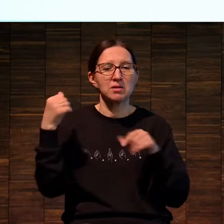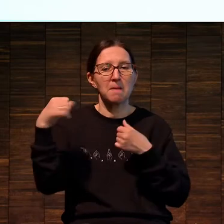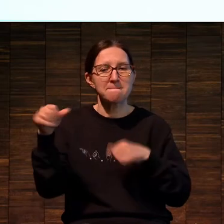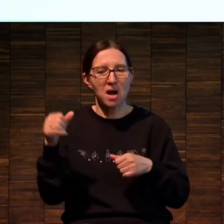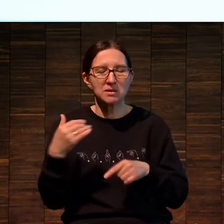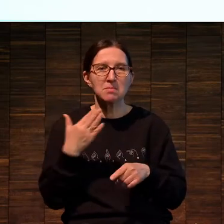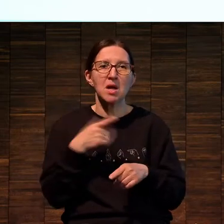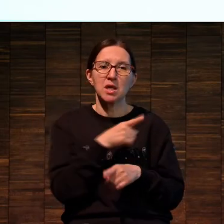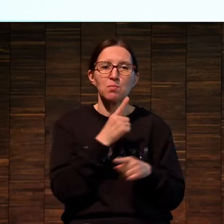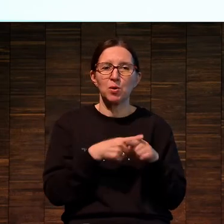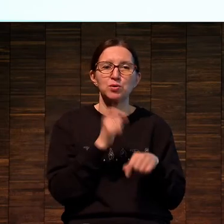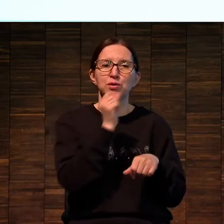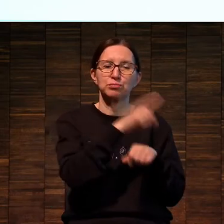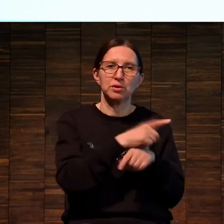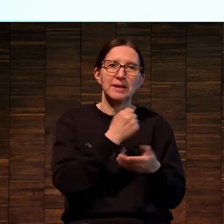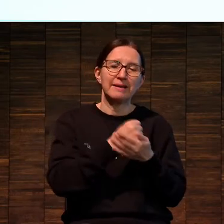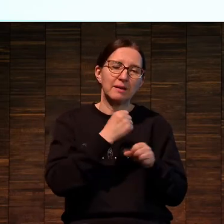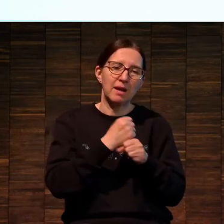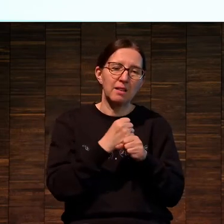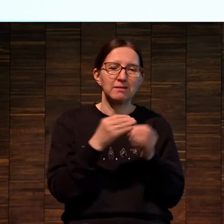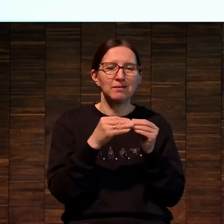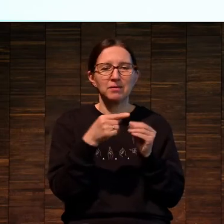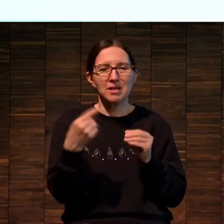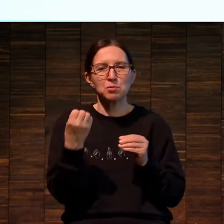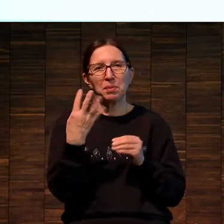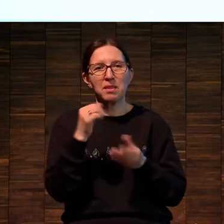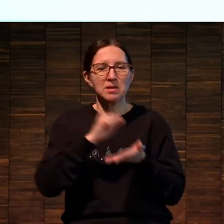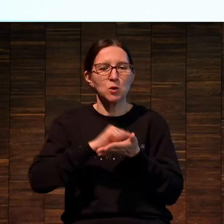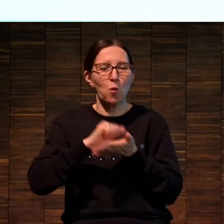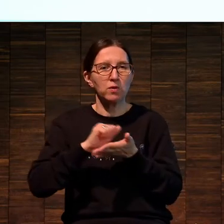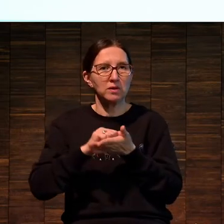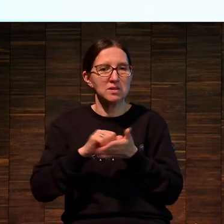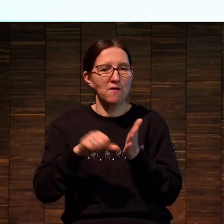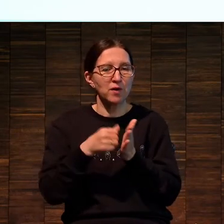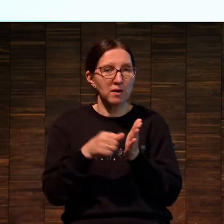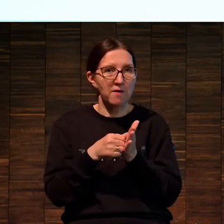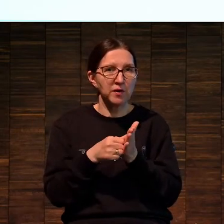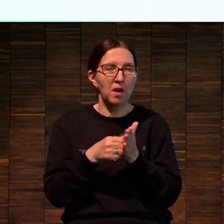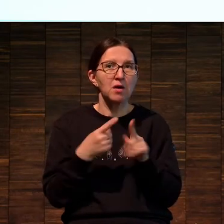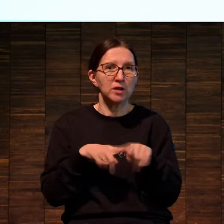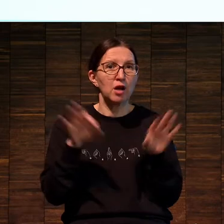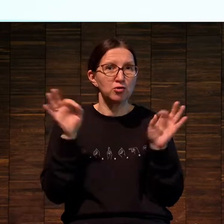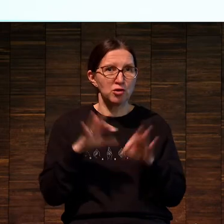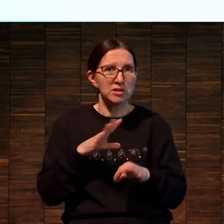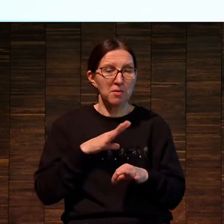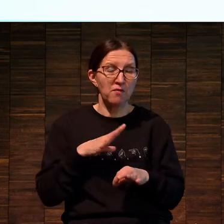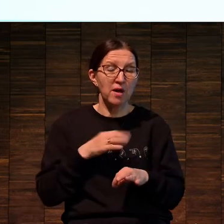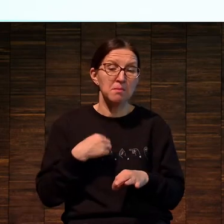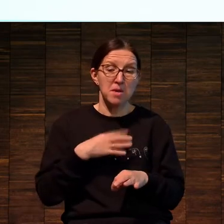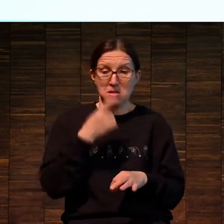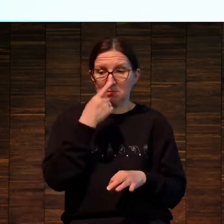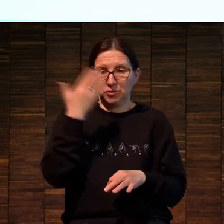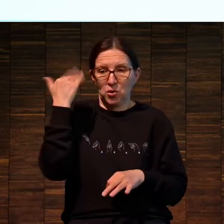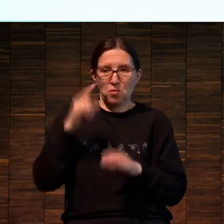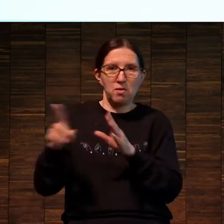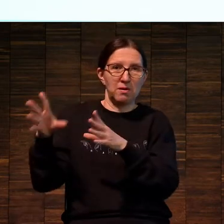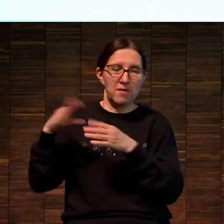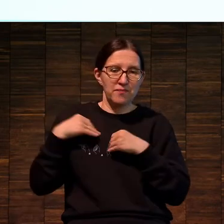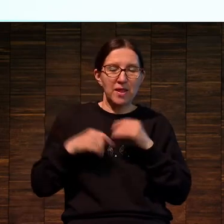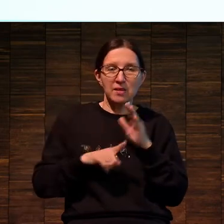делает у вас 10-15 отисков. Вот так часто бывает? И как к этому относиться? Ну, с Володей мы вот только-только сейчас начали